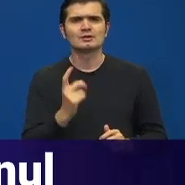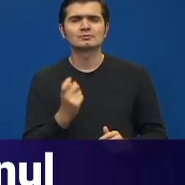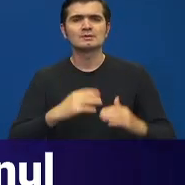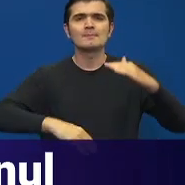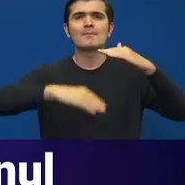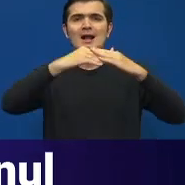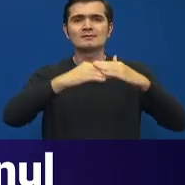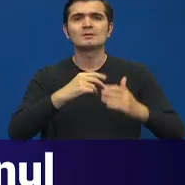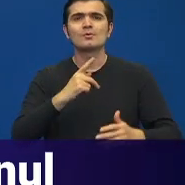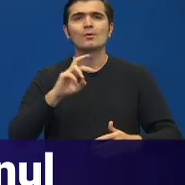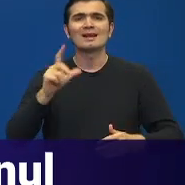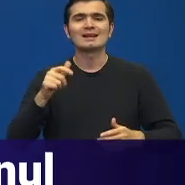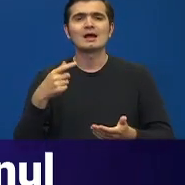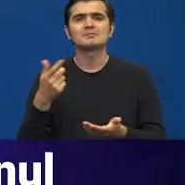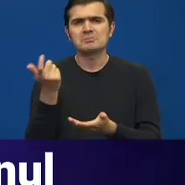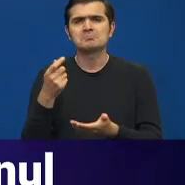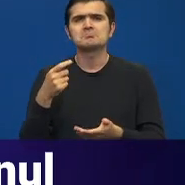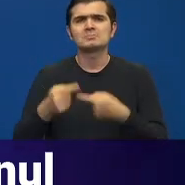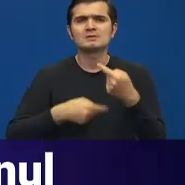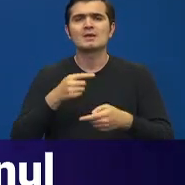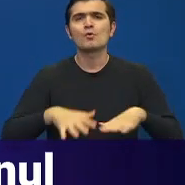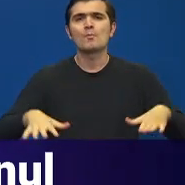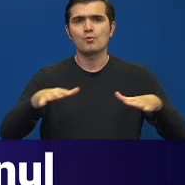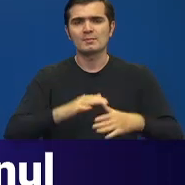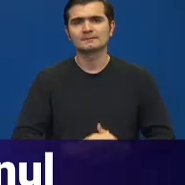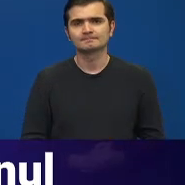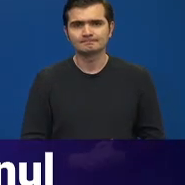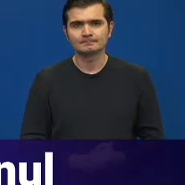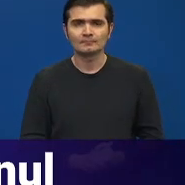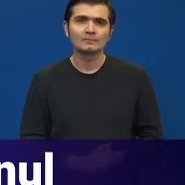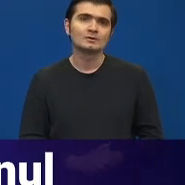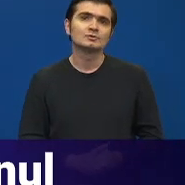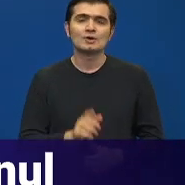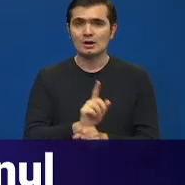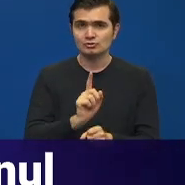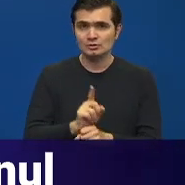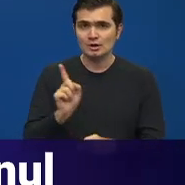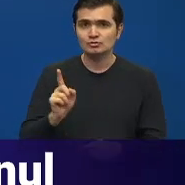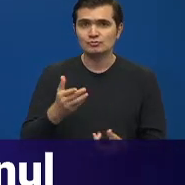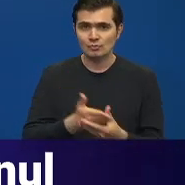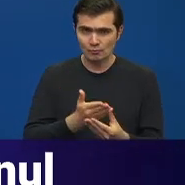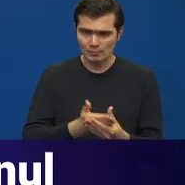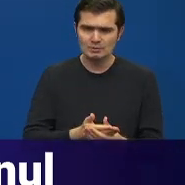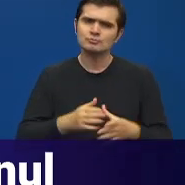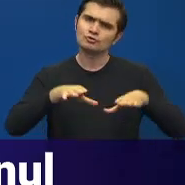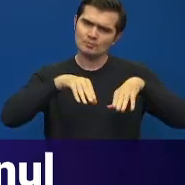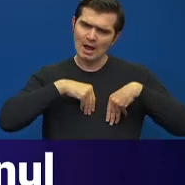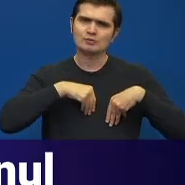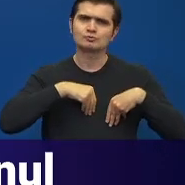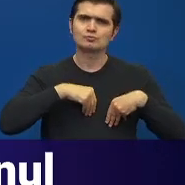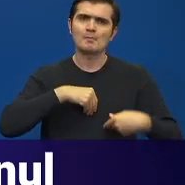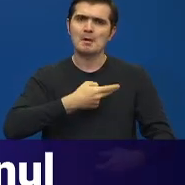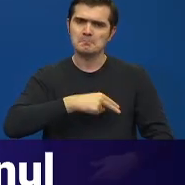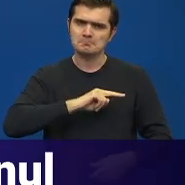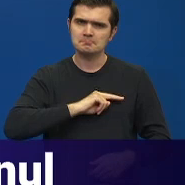grilei de salarizare din sistemul buft. De asemenea, memorandumul asumă și faptul că,